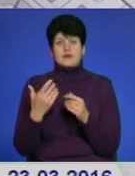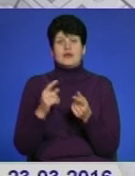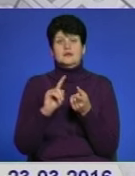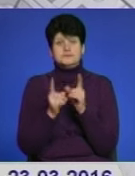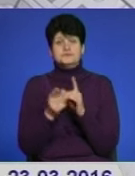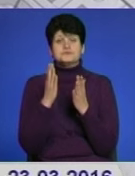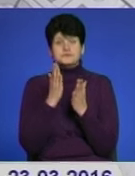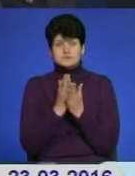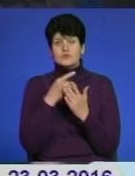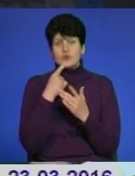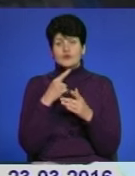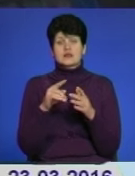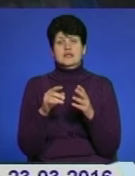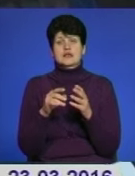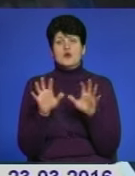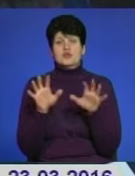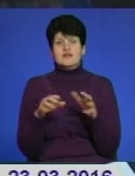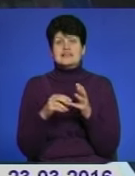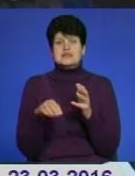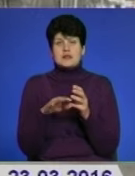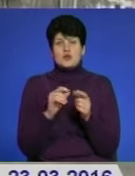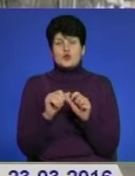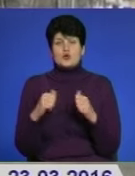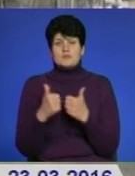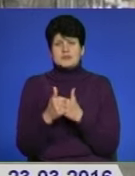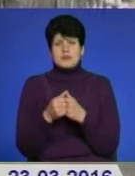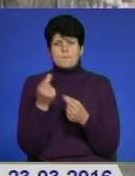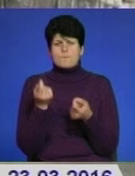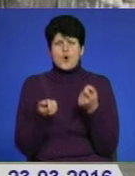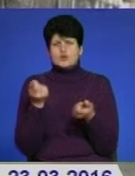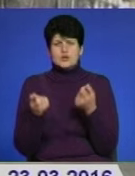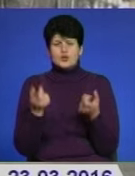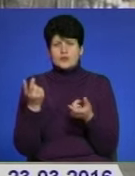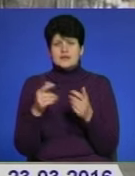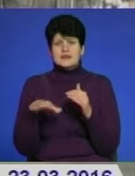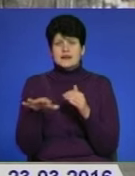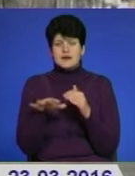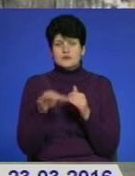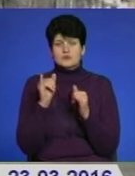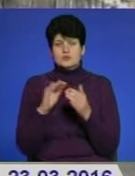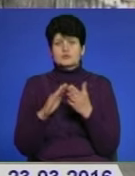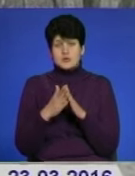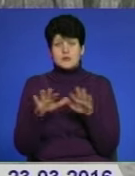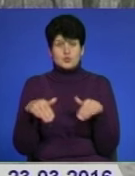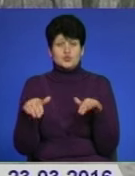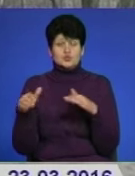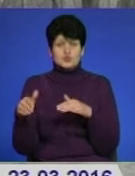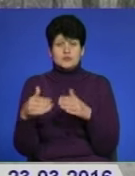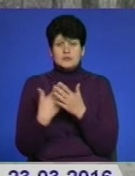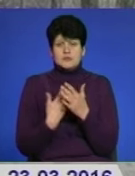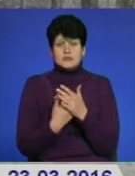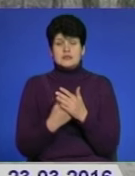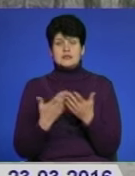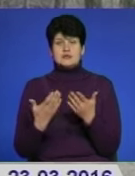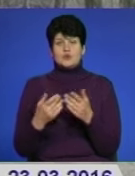зазначає голова земельної комісії Петро Романюк. Подинокі ділянки хоч і в занедбаному стані, але пустують. Для прикладу